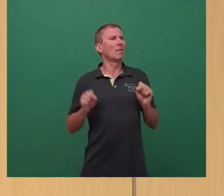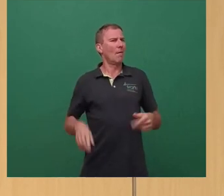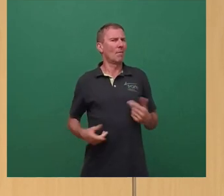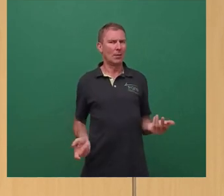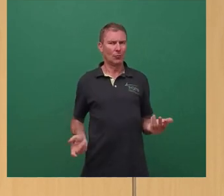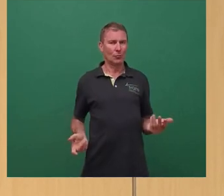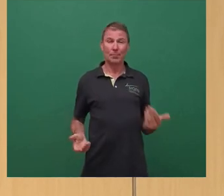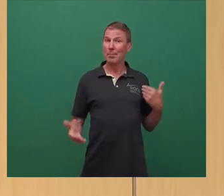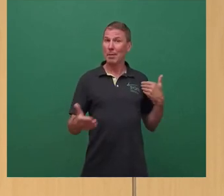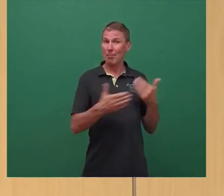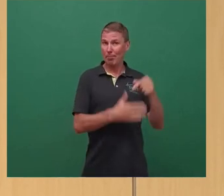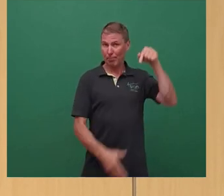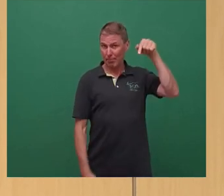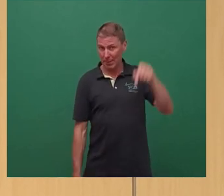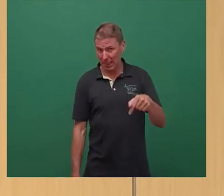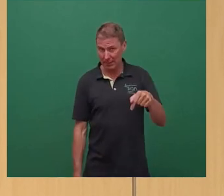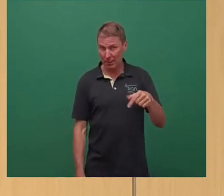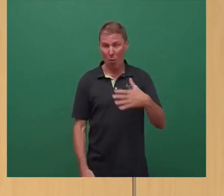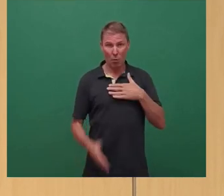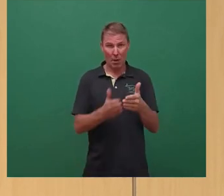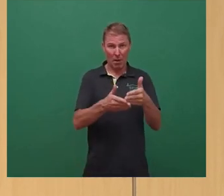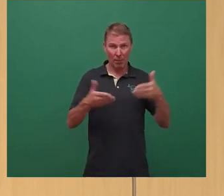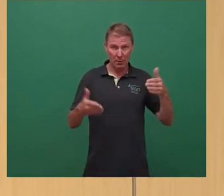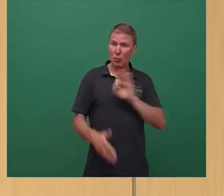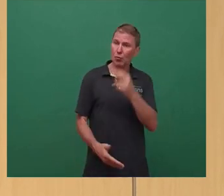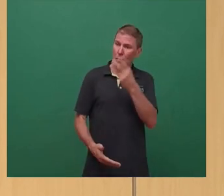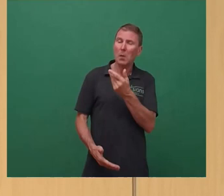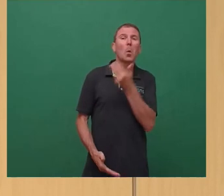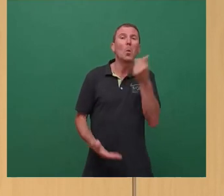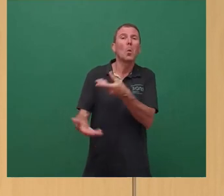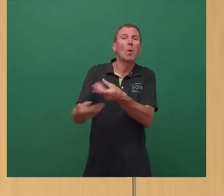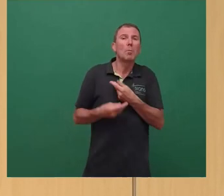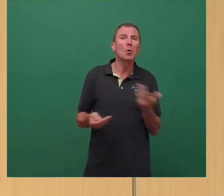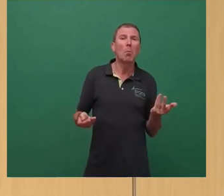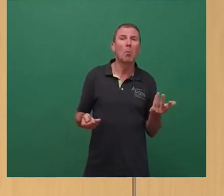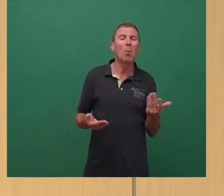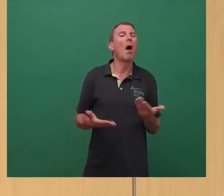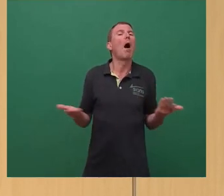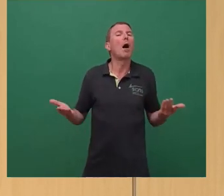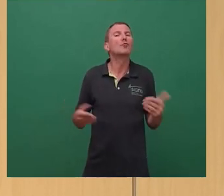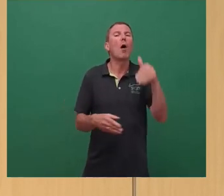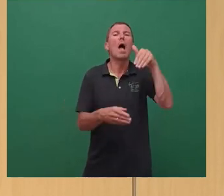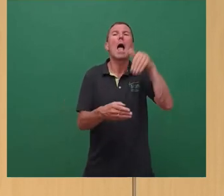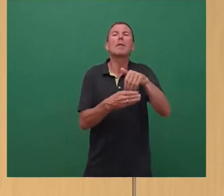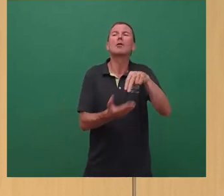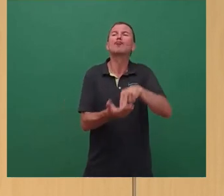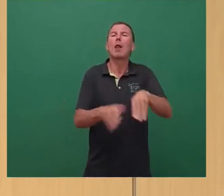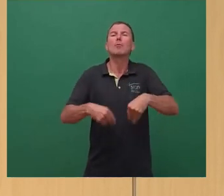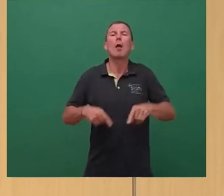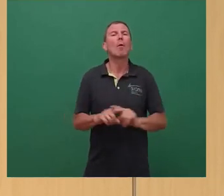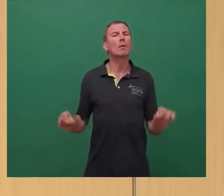Bisher liegt zumindest unserer Fraktion das Gutachten nicht vor. Entsprechend ist eine inhaltliche Stellungnahme auch nicht möglich.